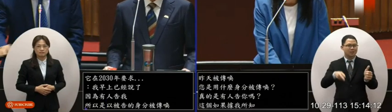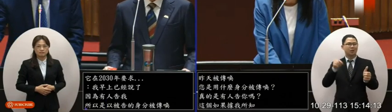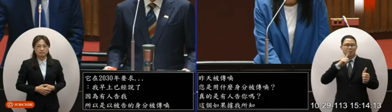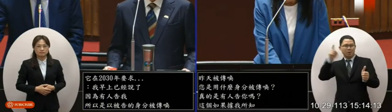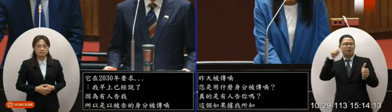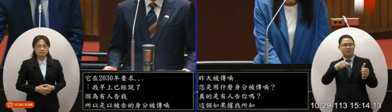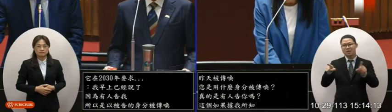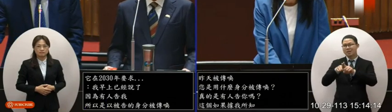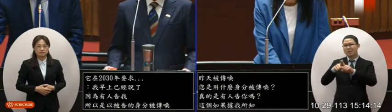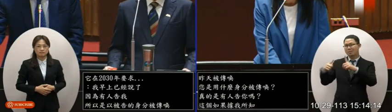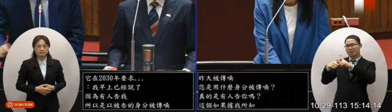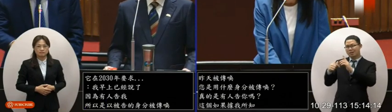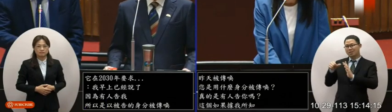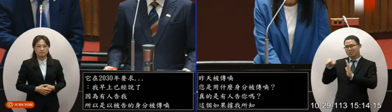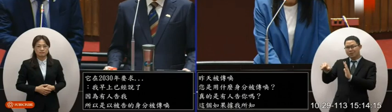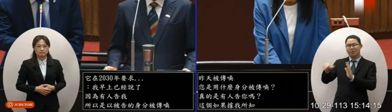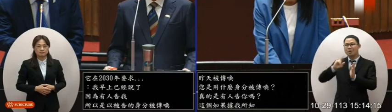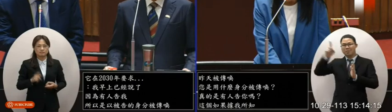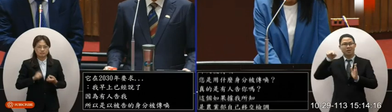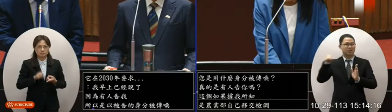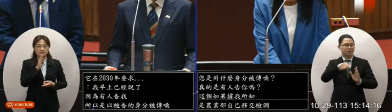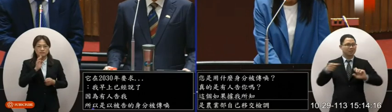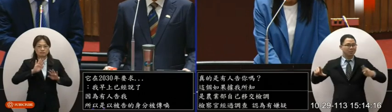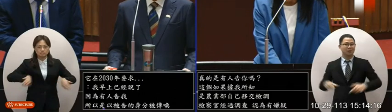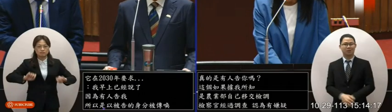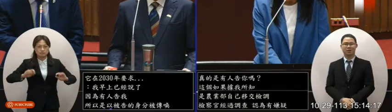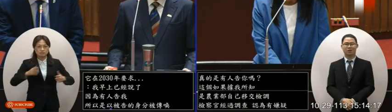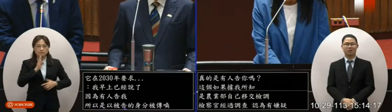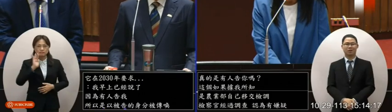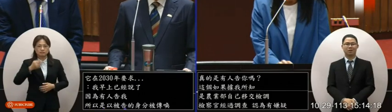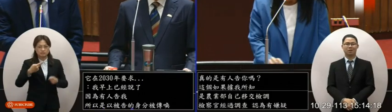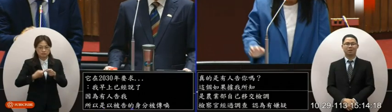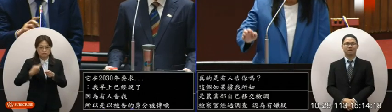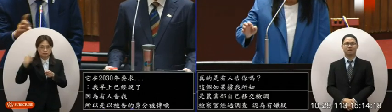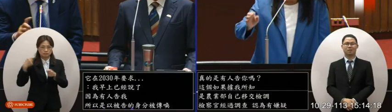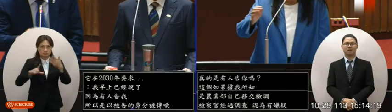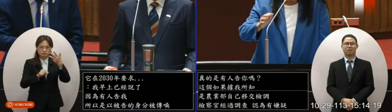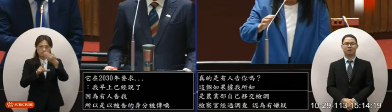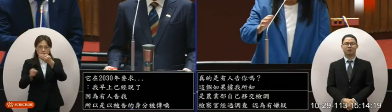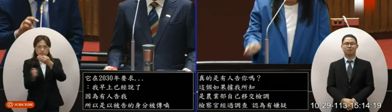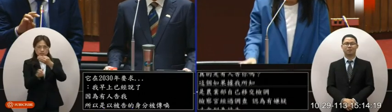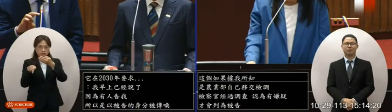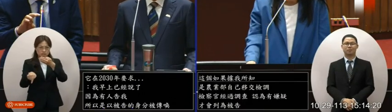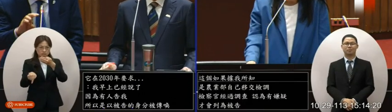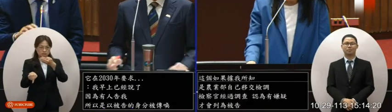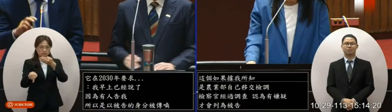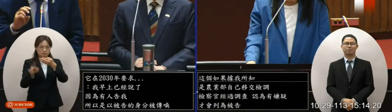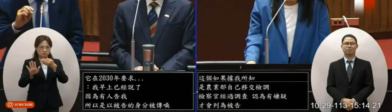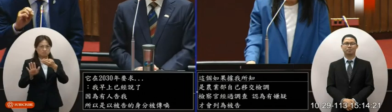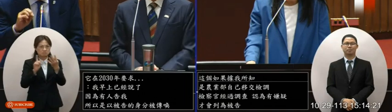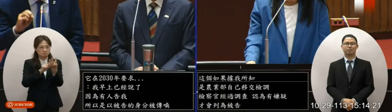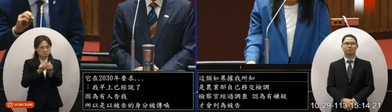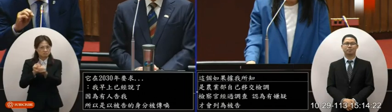有人去按鈴申告是兩回事的被告喔對 是兩回事情但是在去年八九月的時候就有不